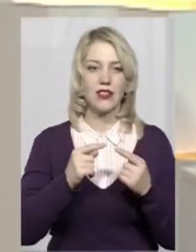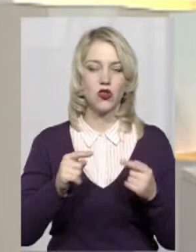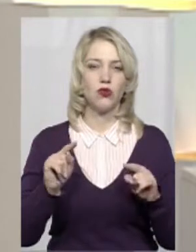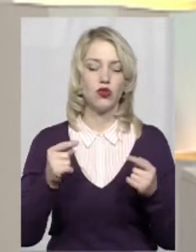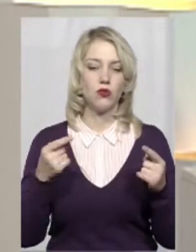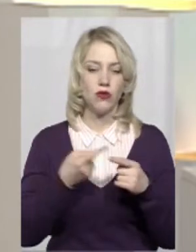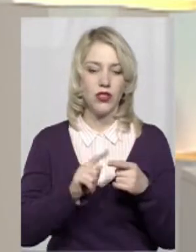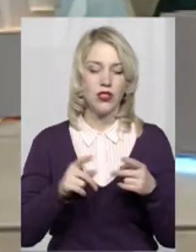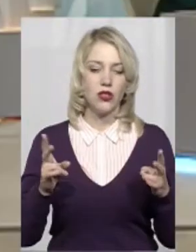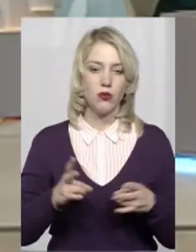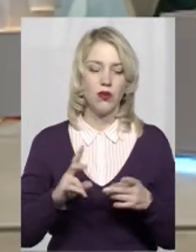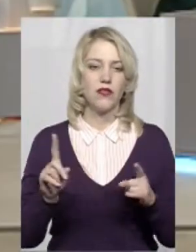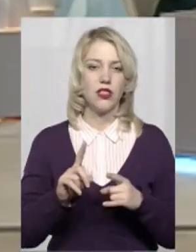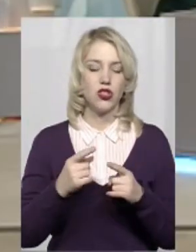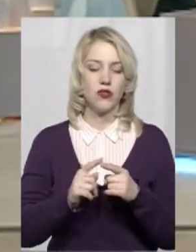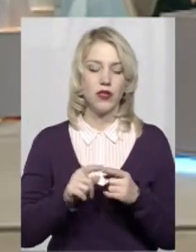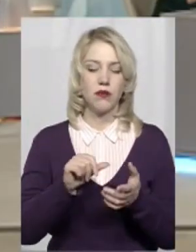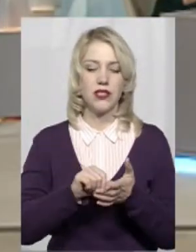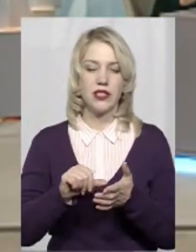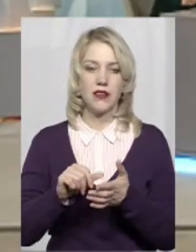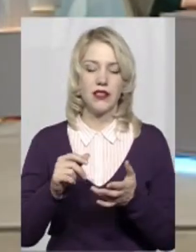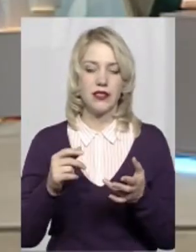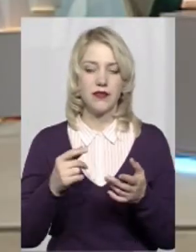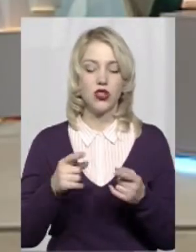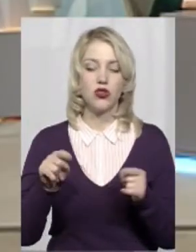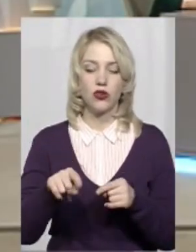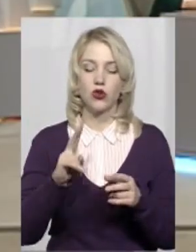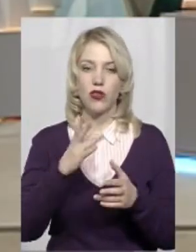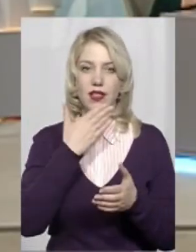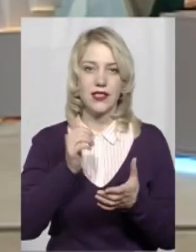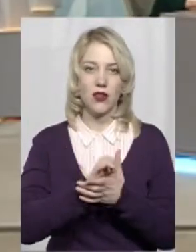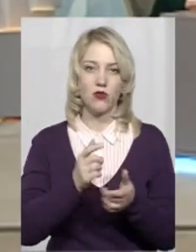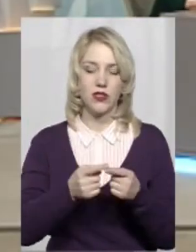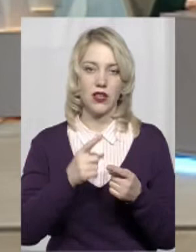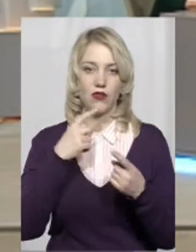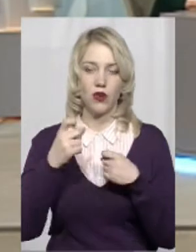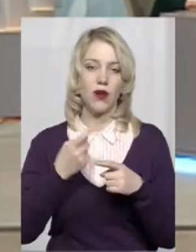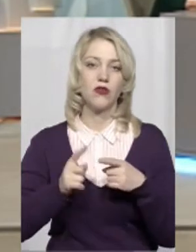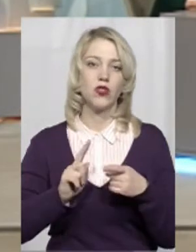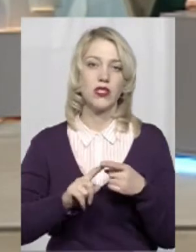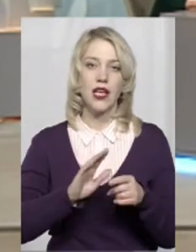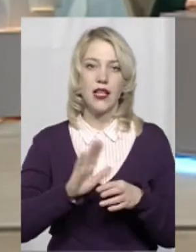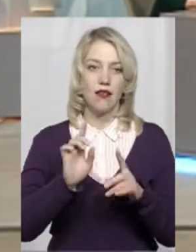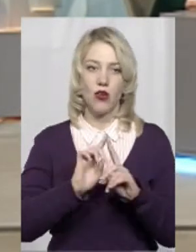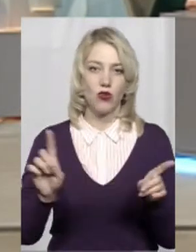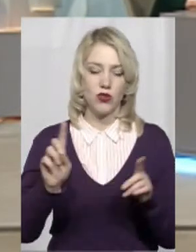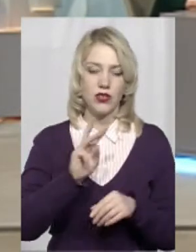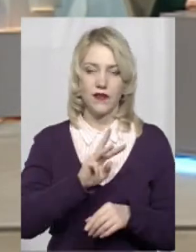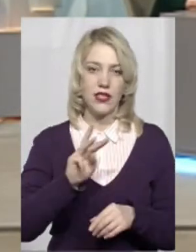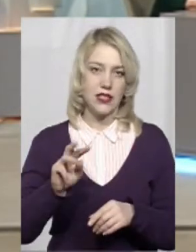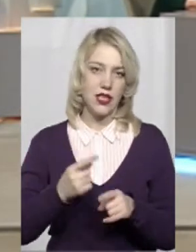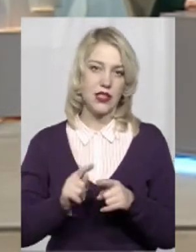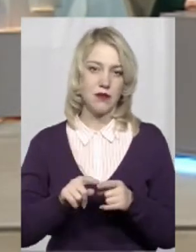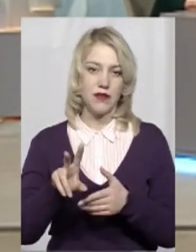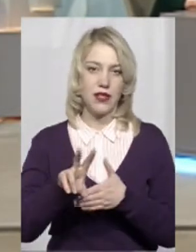знадобився? І загалом, що з собою представляє це для тих, хто ще не знайомий з цією інформацією? Ну, це не ексклюзивний сайт. Ми